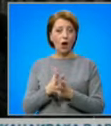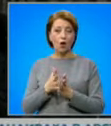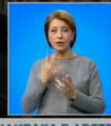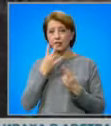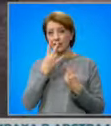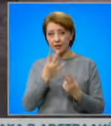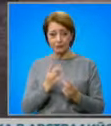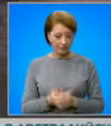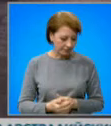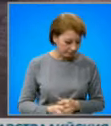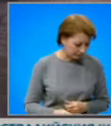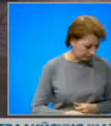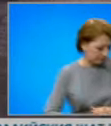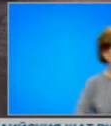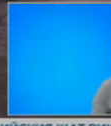съвет.